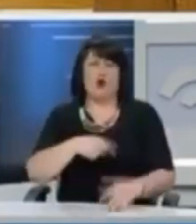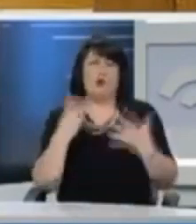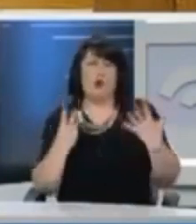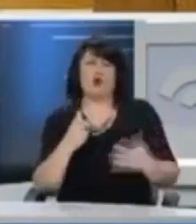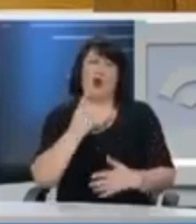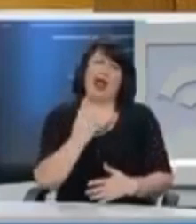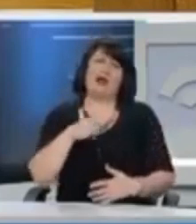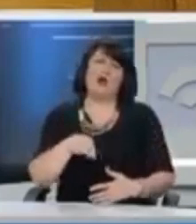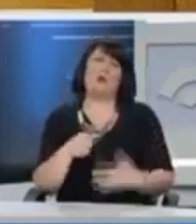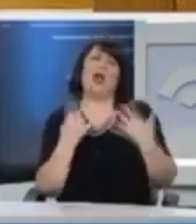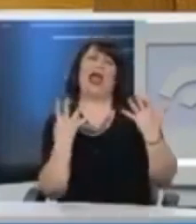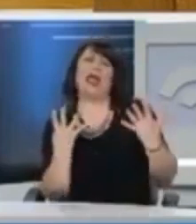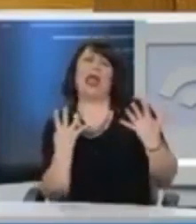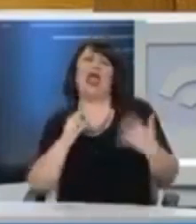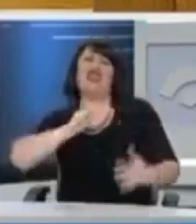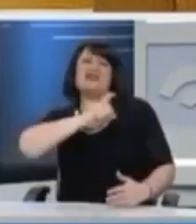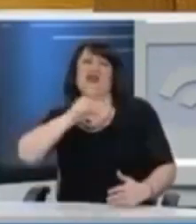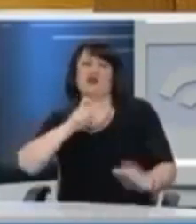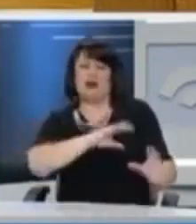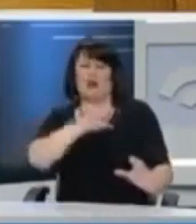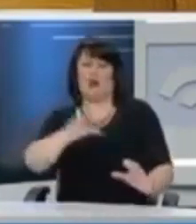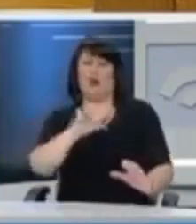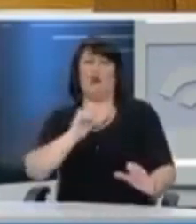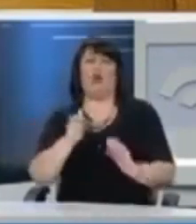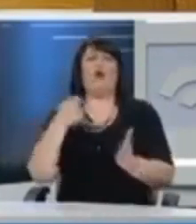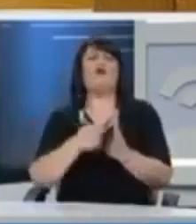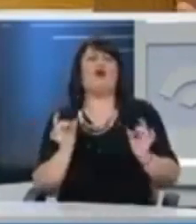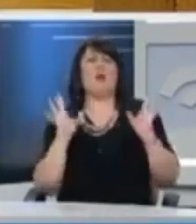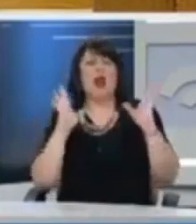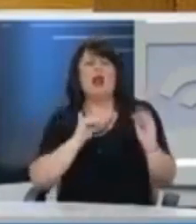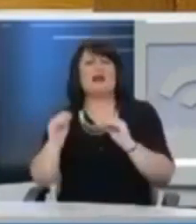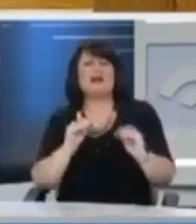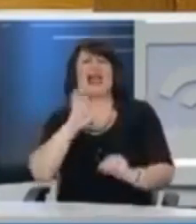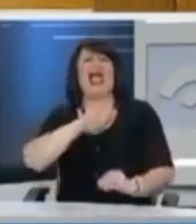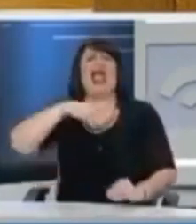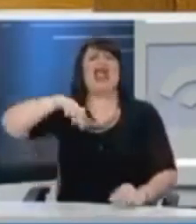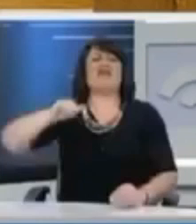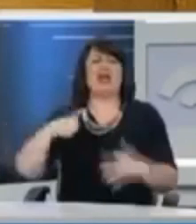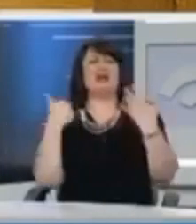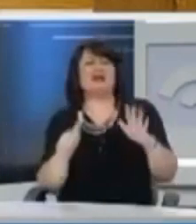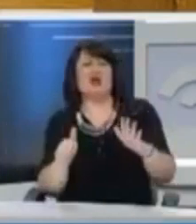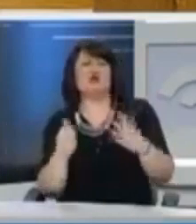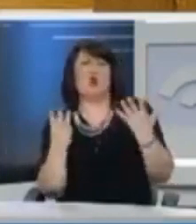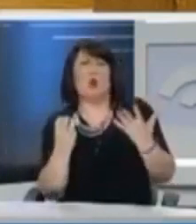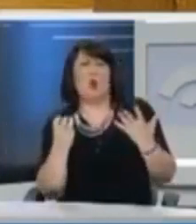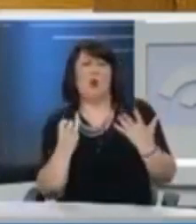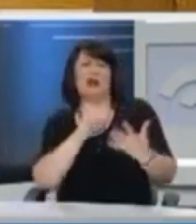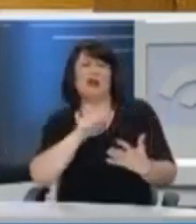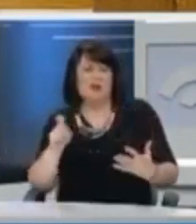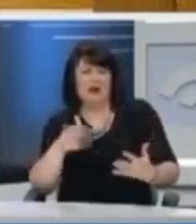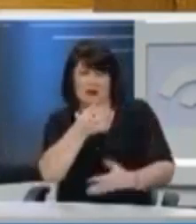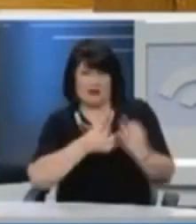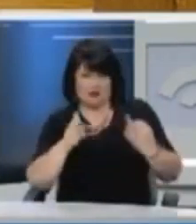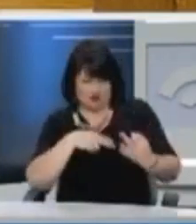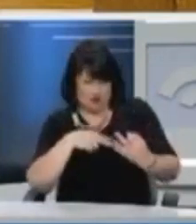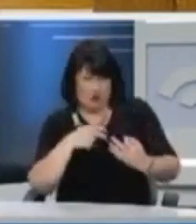,8-1,9% οι υπαροχές, οι φοροαπαλλαγές. Από τον έμφυα το υπολογίζουμε γύρω στα 680, πείτε μου αν έχω